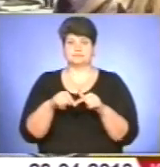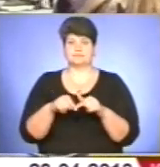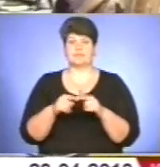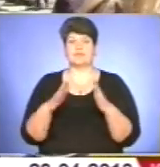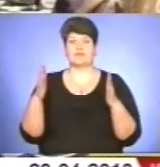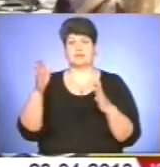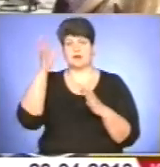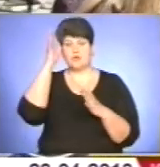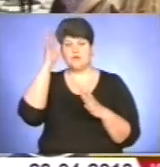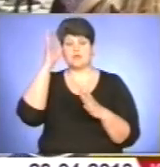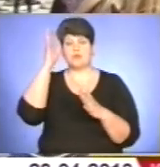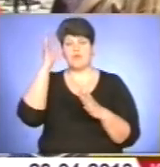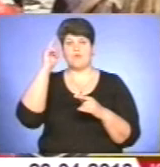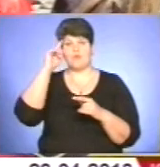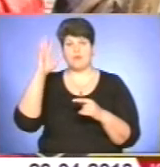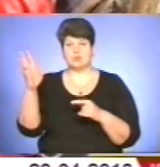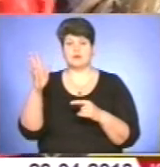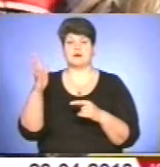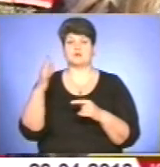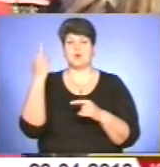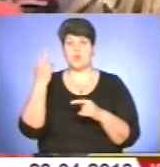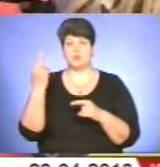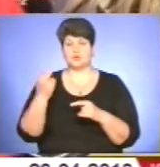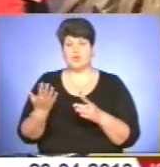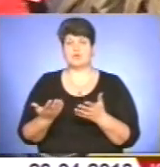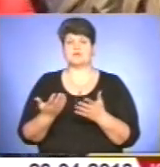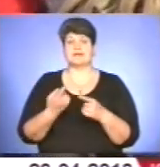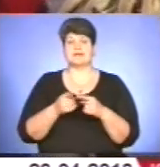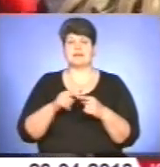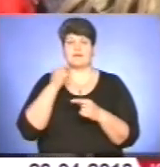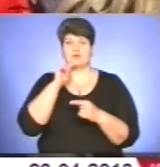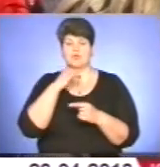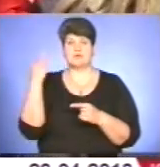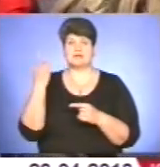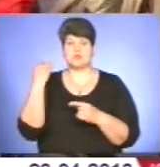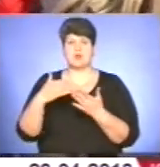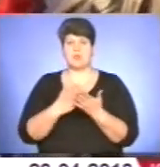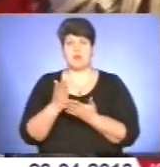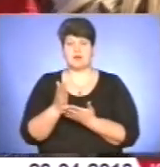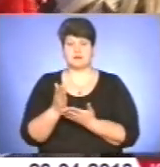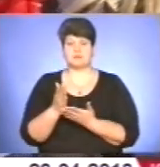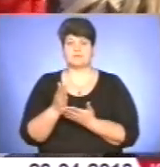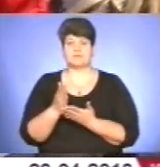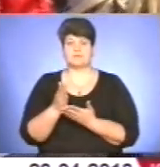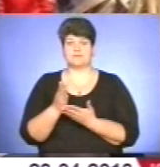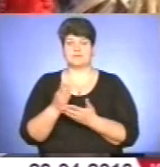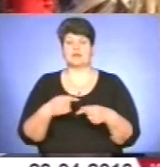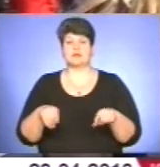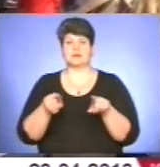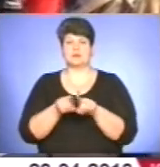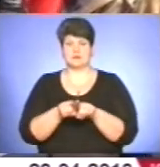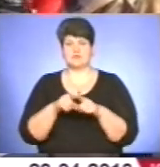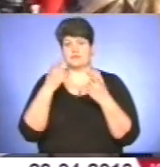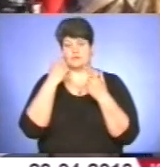-популярна, також художня, навчальна література з різних галузей. Це економіка, історія, політика. І також в